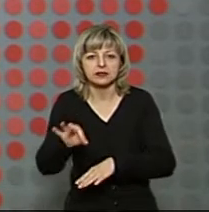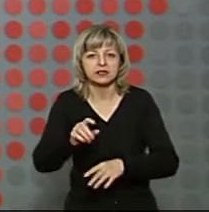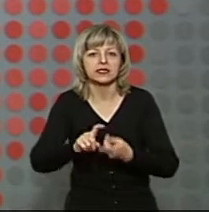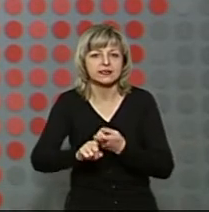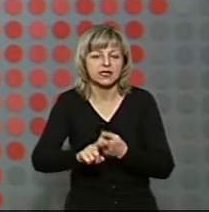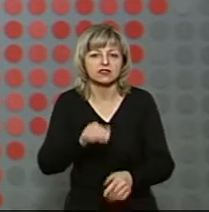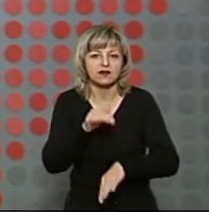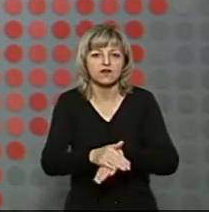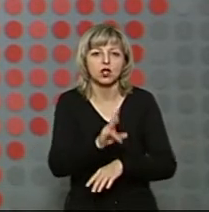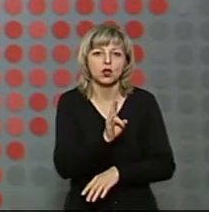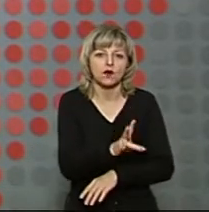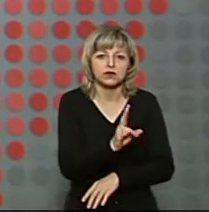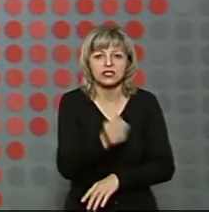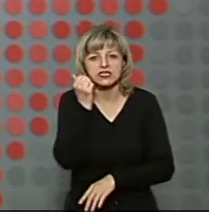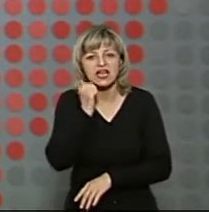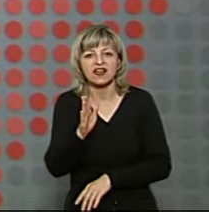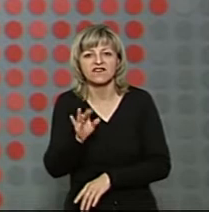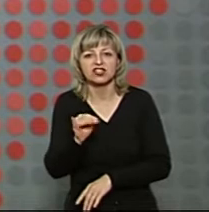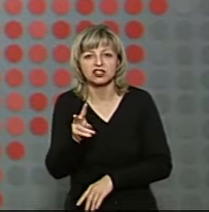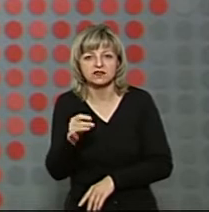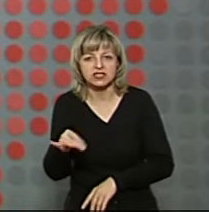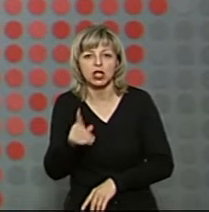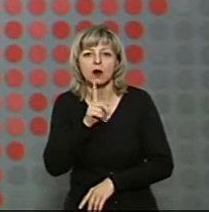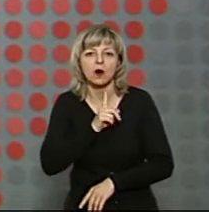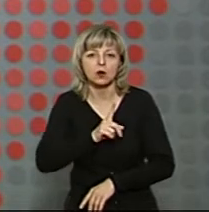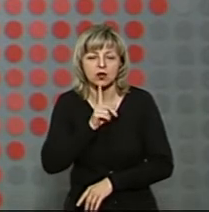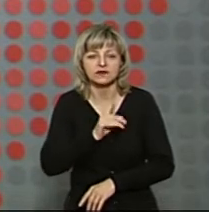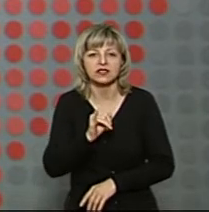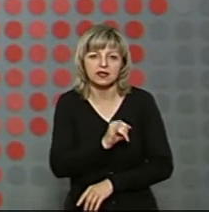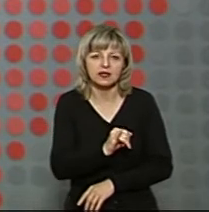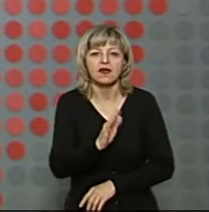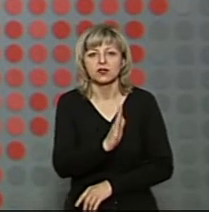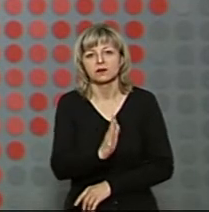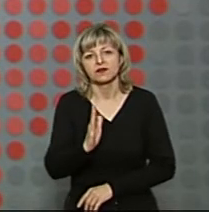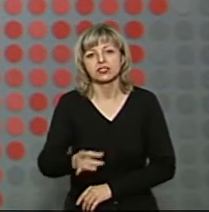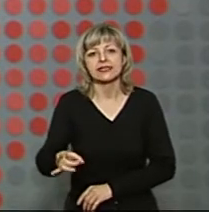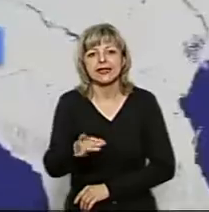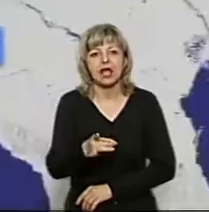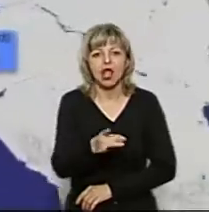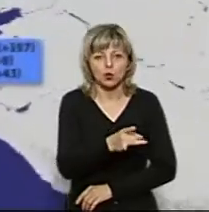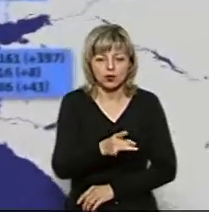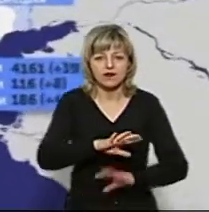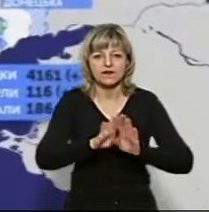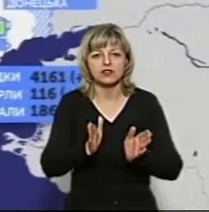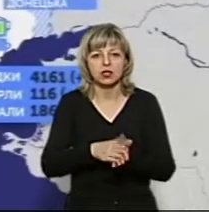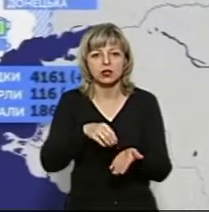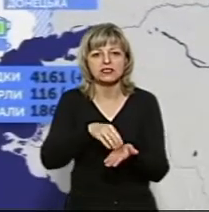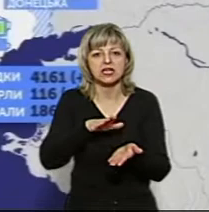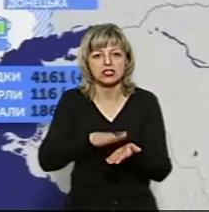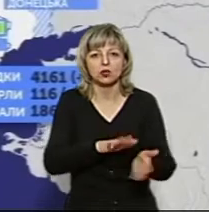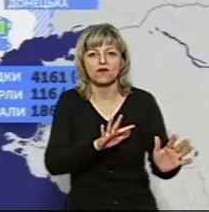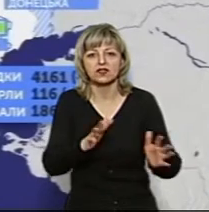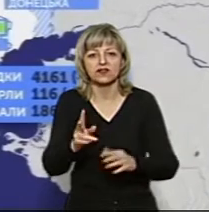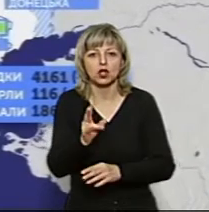виявили у Нововолинську, Старовижівському, Горохівському та Володимир-Волинському районах. Загалом вже зареєстрованих